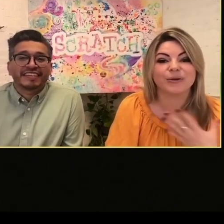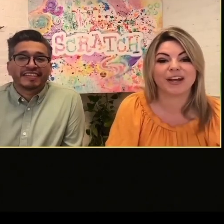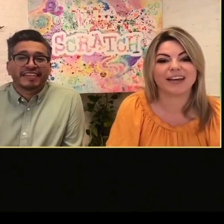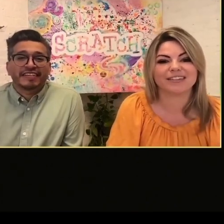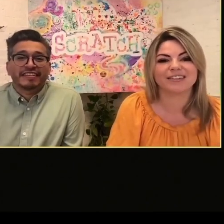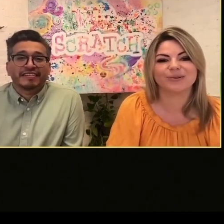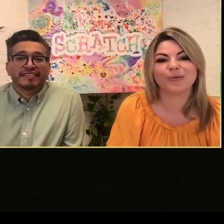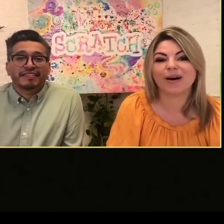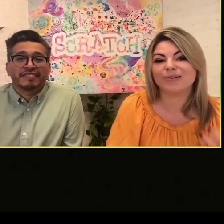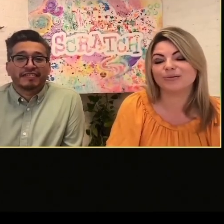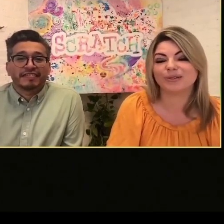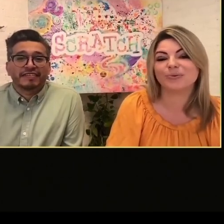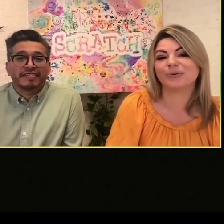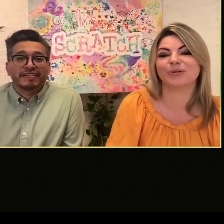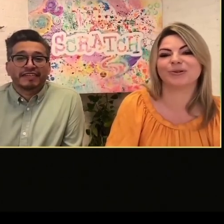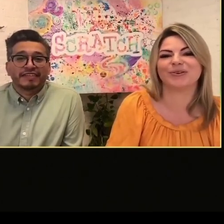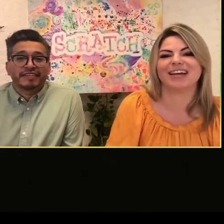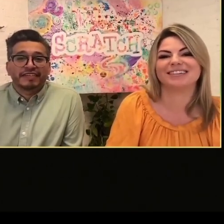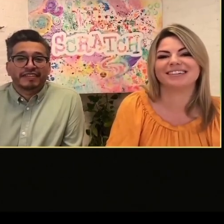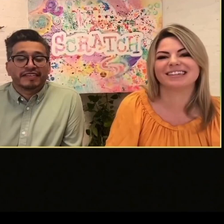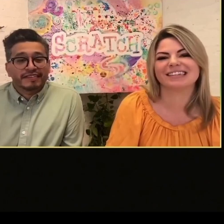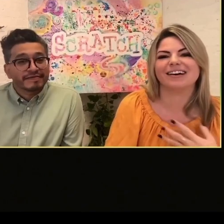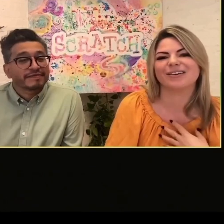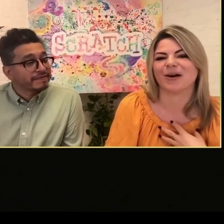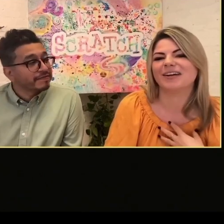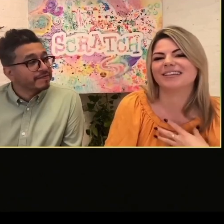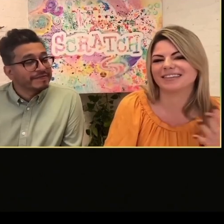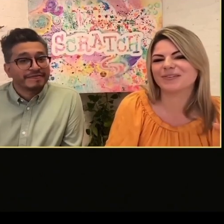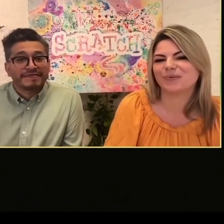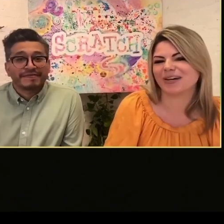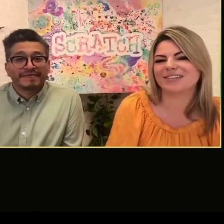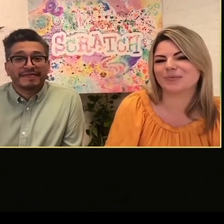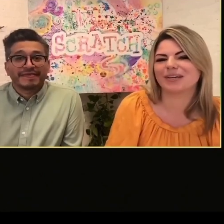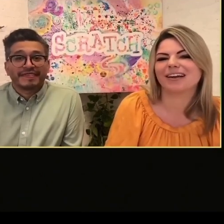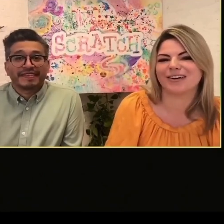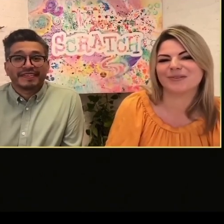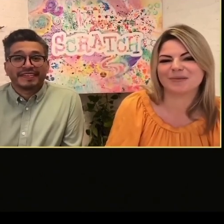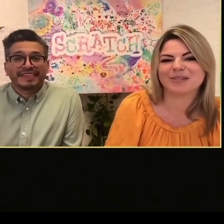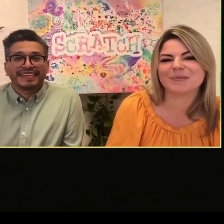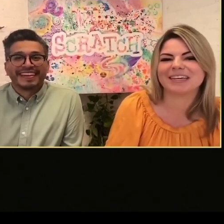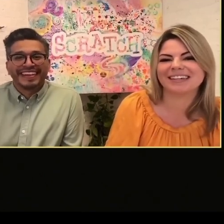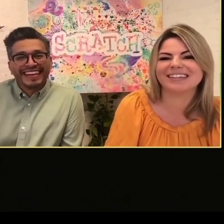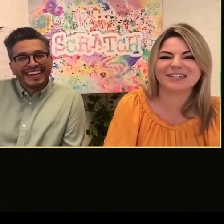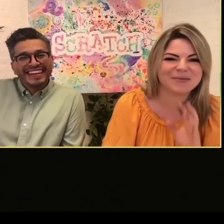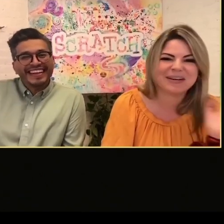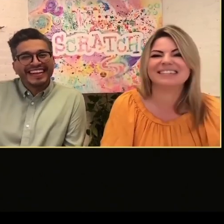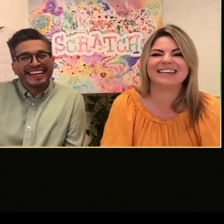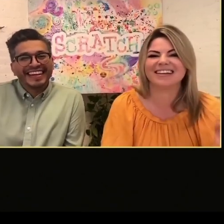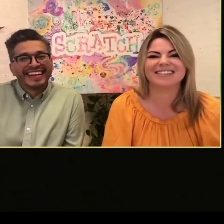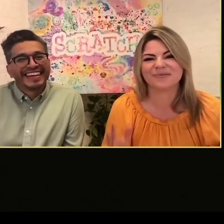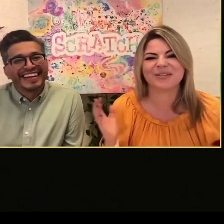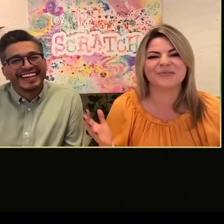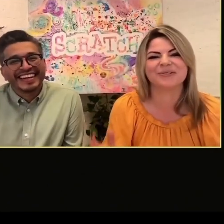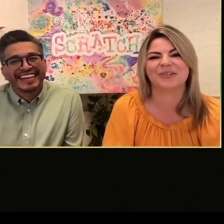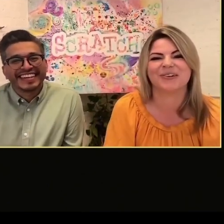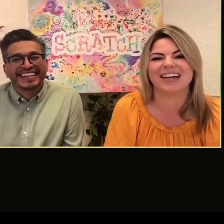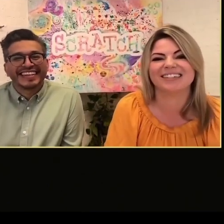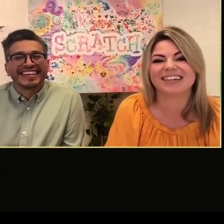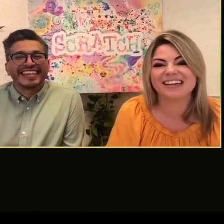lavorare e parlare in inglese, ma Scratch non potrebbe esistere se non fosse presente la creatività, la creatività dei bimbi